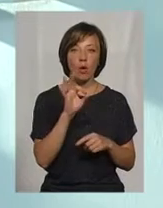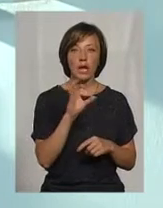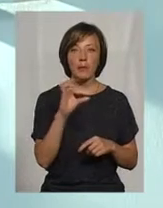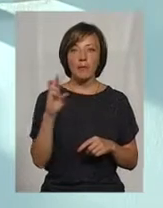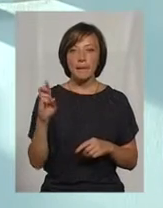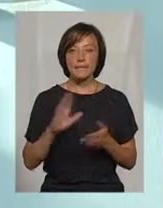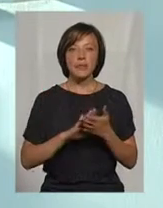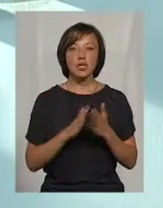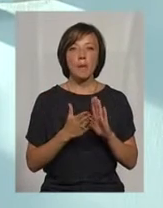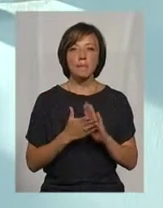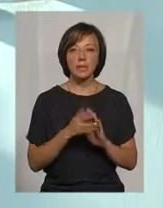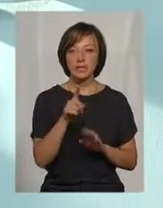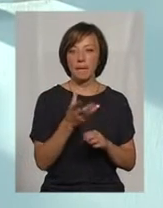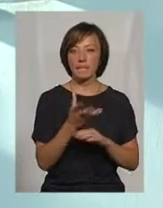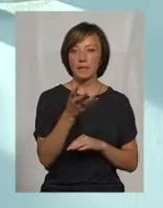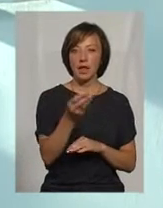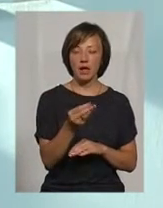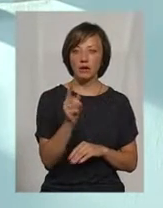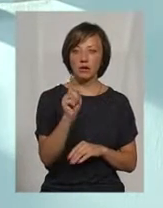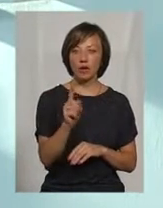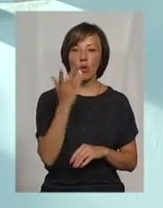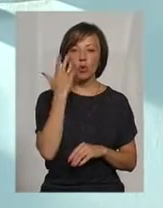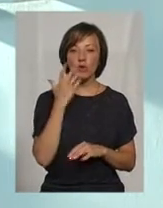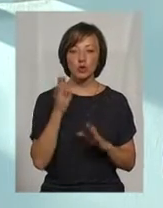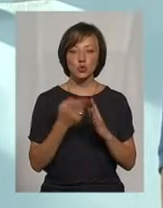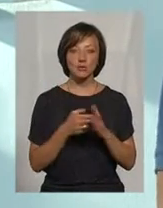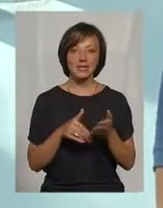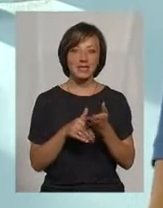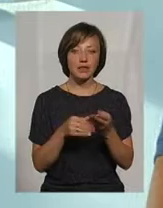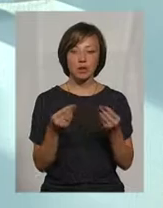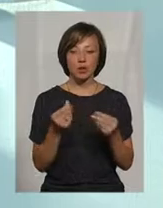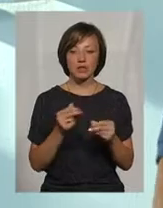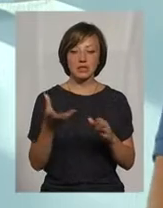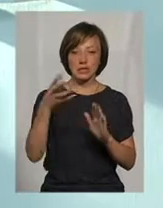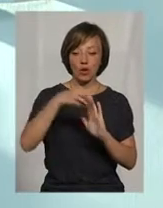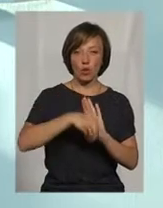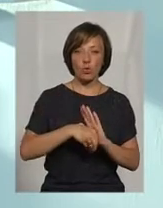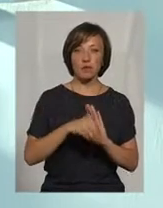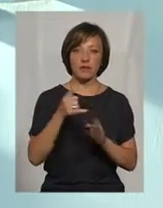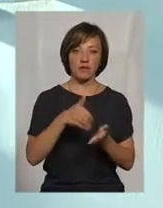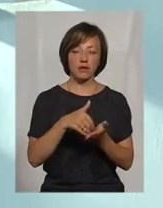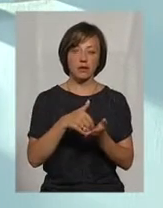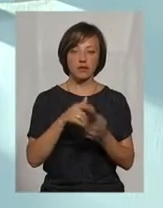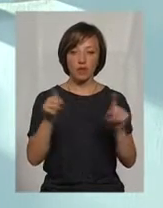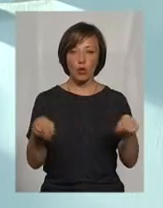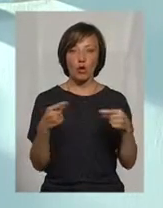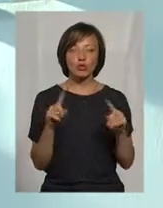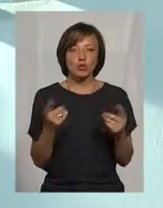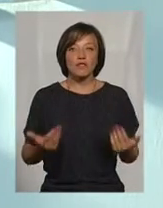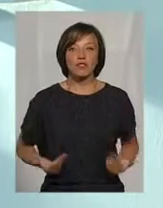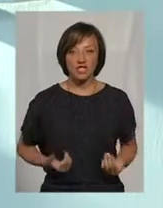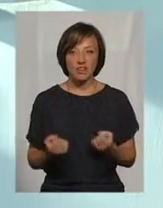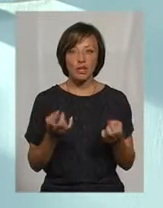домовляється. Ти платиш повно, коли прийде субсидія, ми тобі ці зарахуємо і ти відновишся, тому що виживати якимось